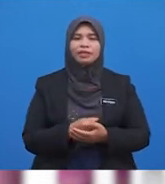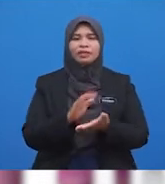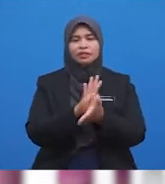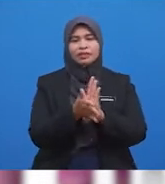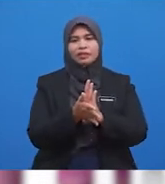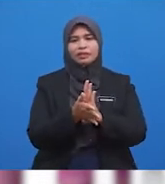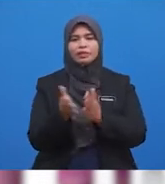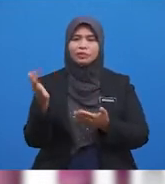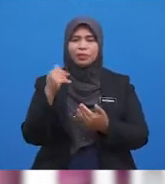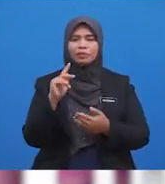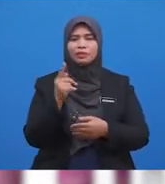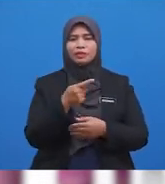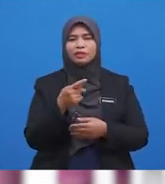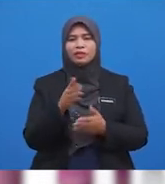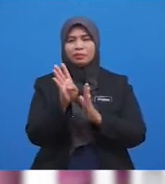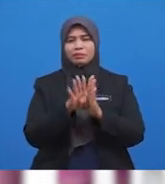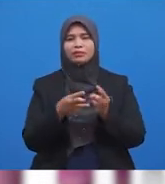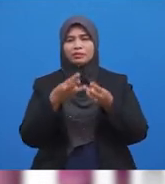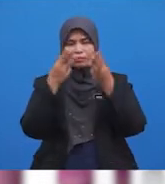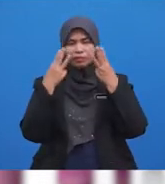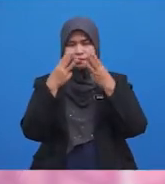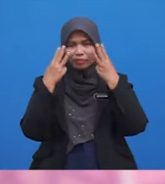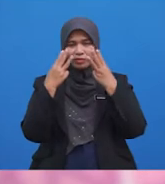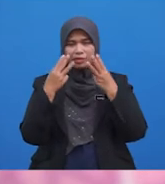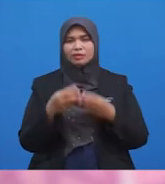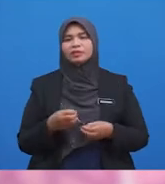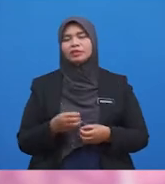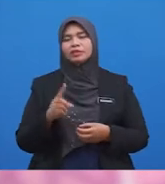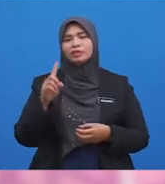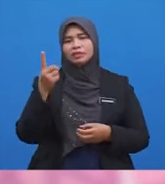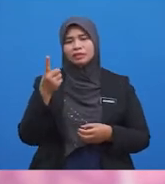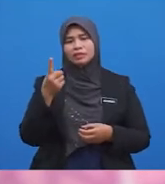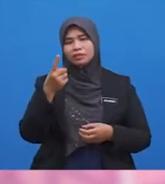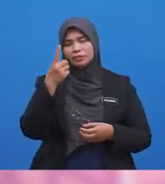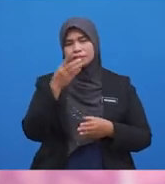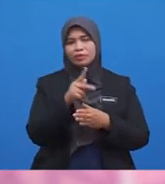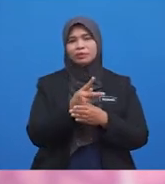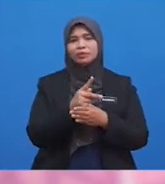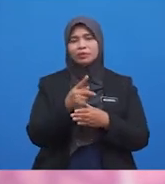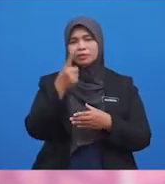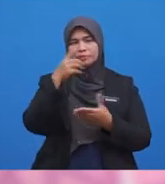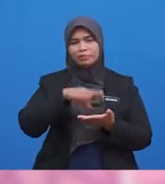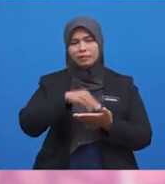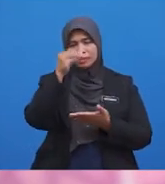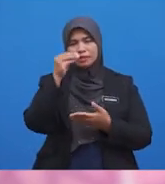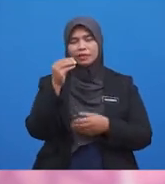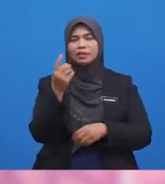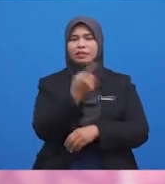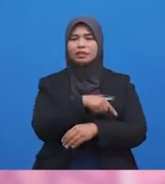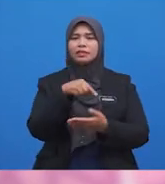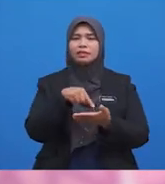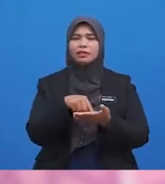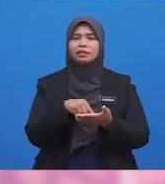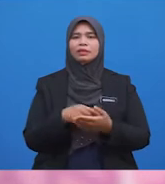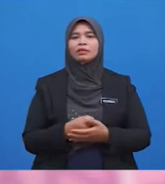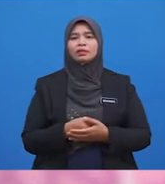Jom Kita Berbuduk Sekian Sahaja Perkongsian Pembelajaran Kita Pada